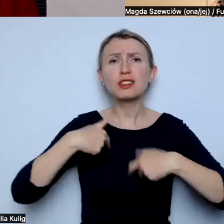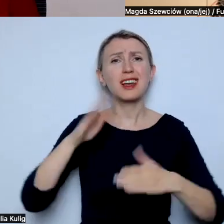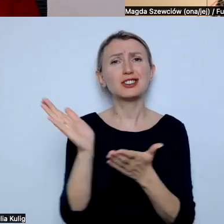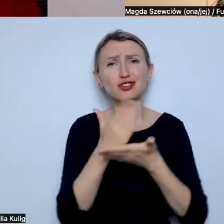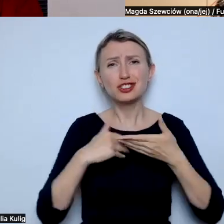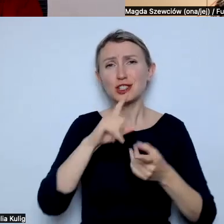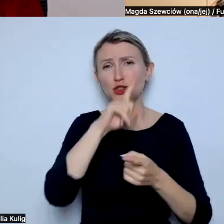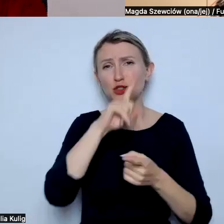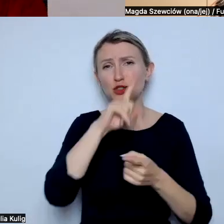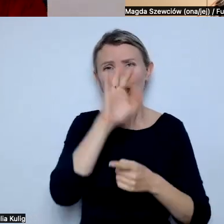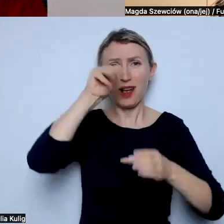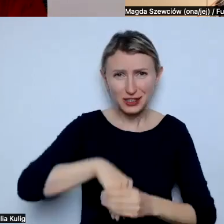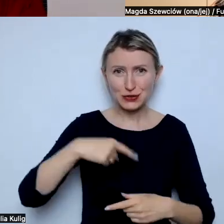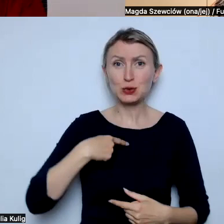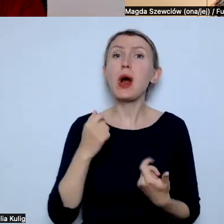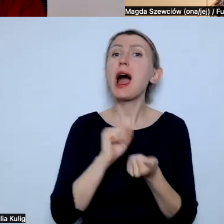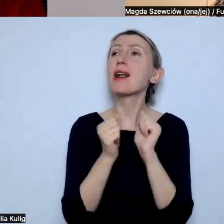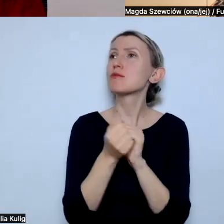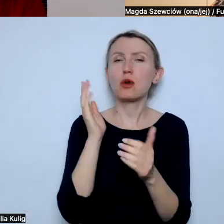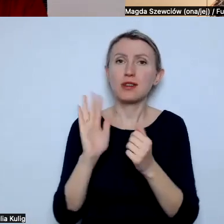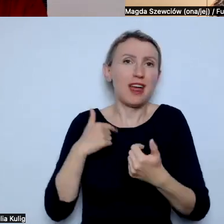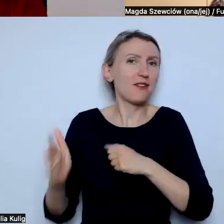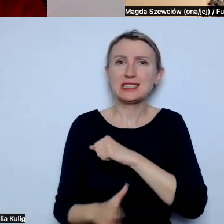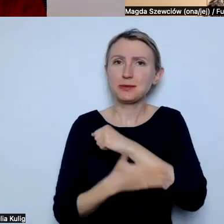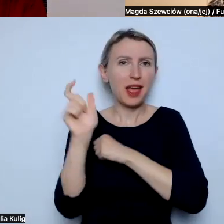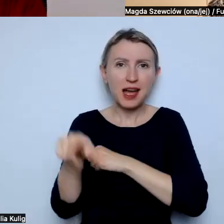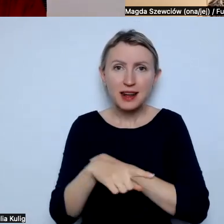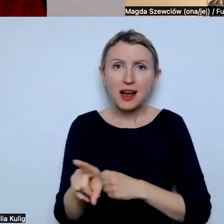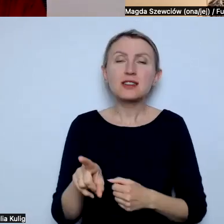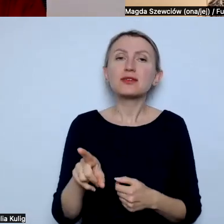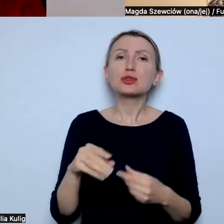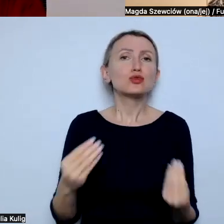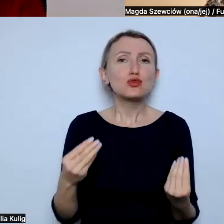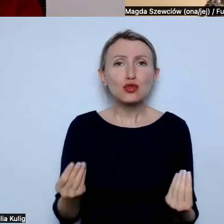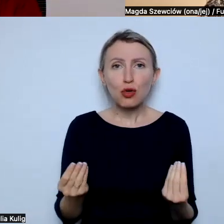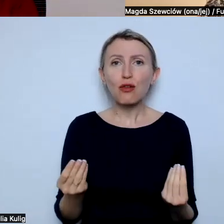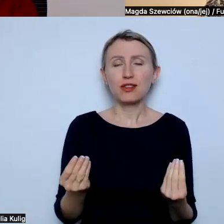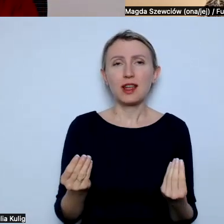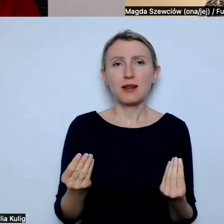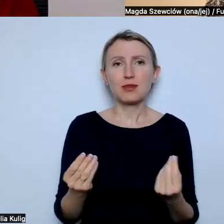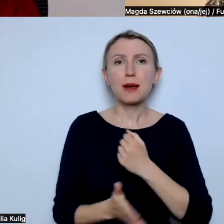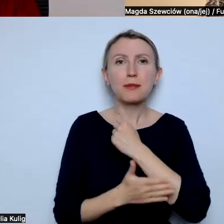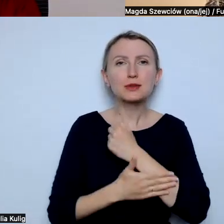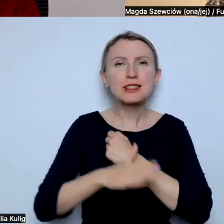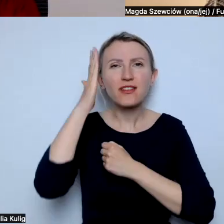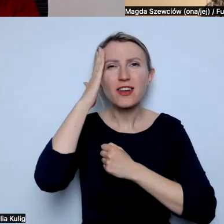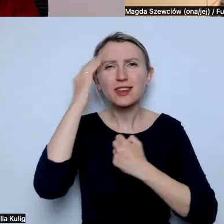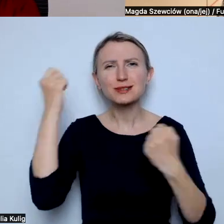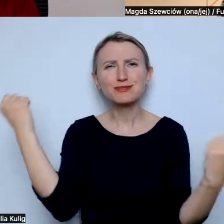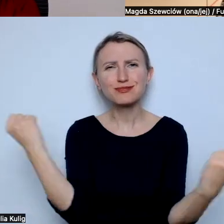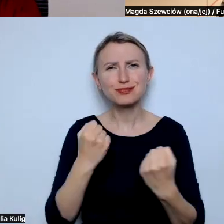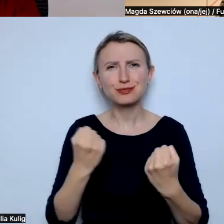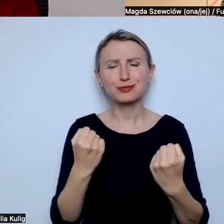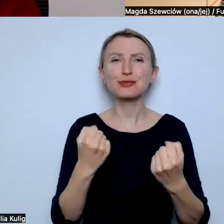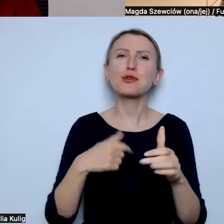społeczności albo po prostu ją wspieram, jest cudowne, bo ta baza wiedzy jest gigantyczna, jeśli